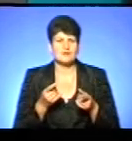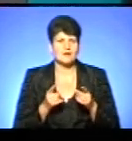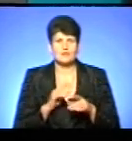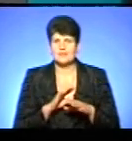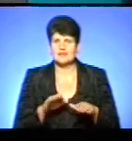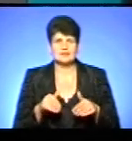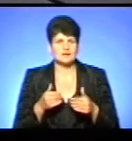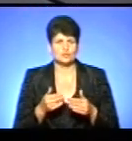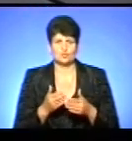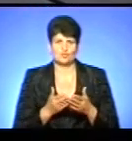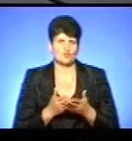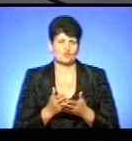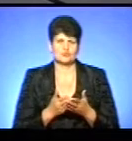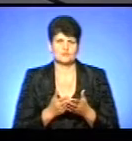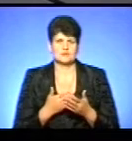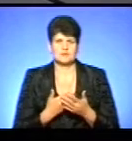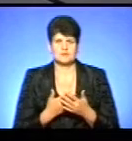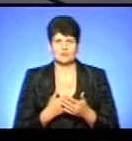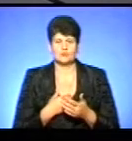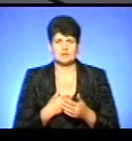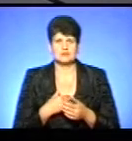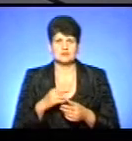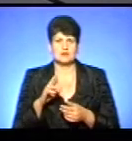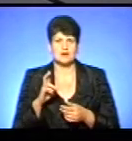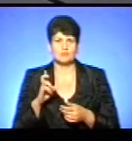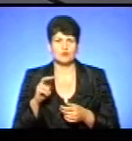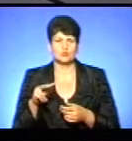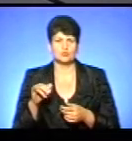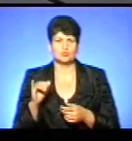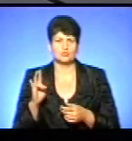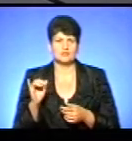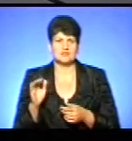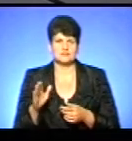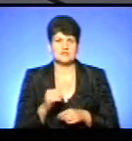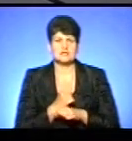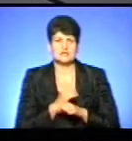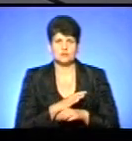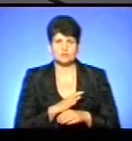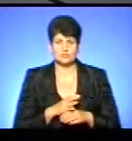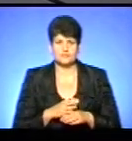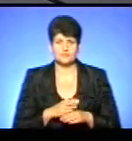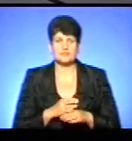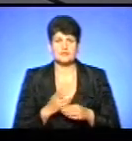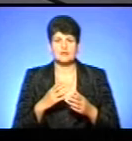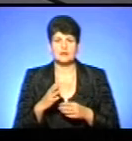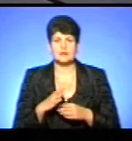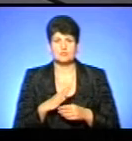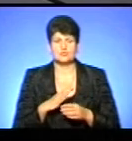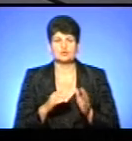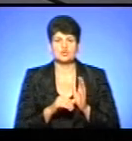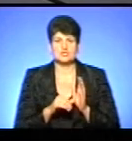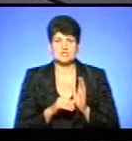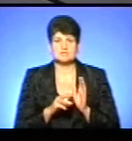надають взагалі ніяких медичних послуг. У нас був такий санаторій Ябнунів, де було 6